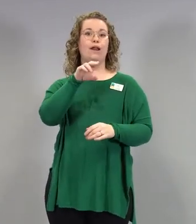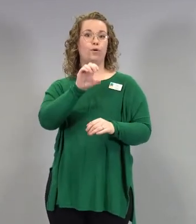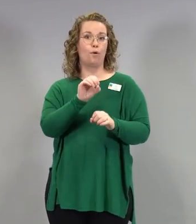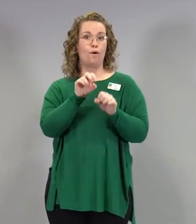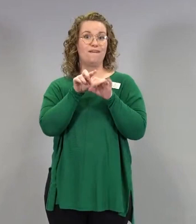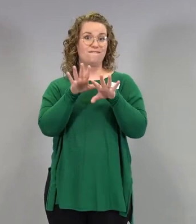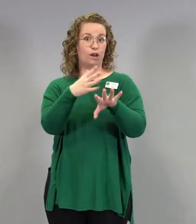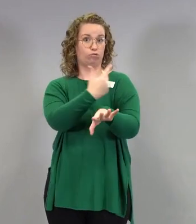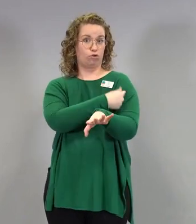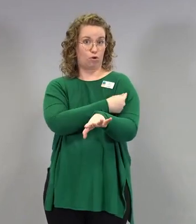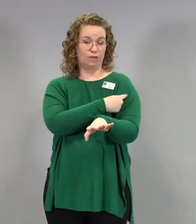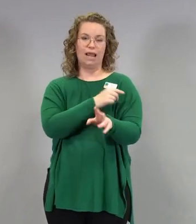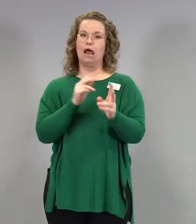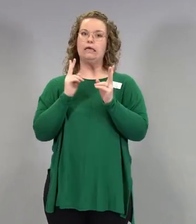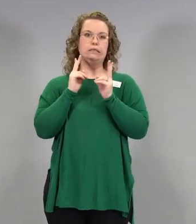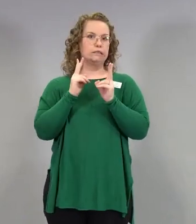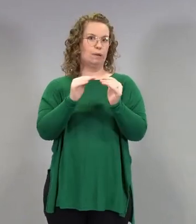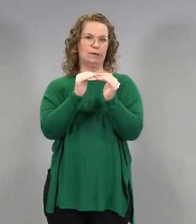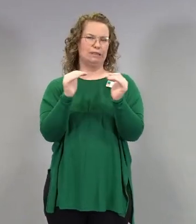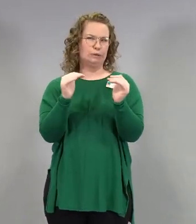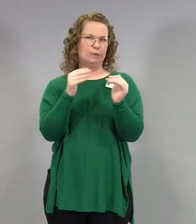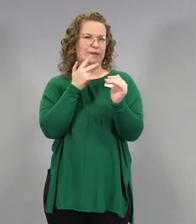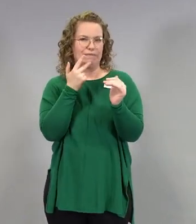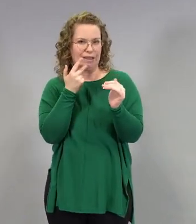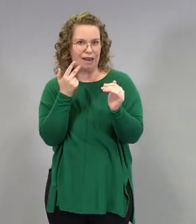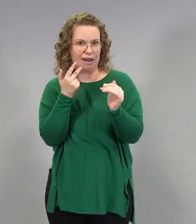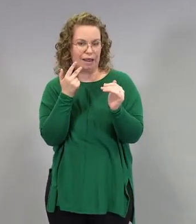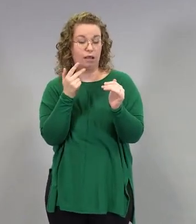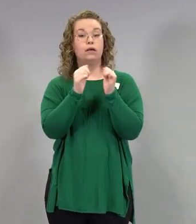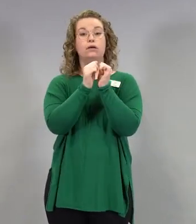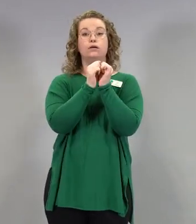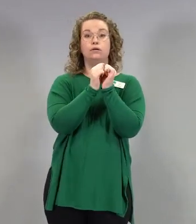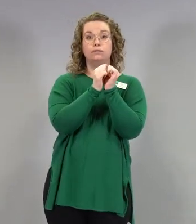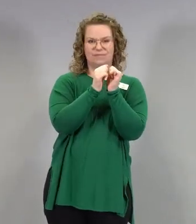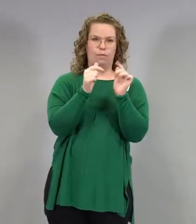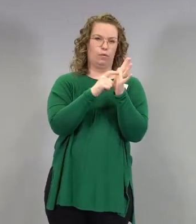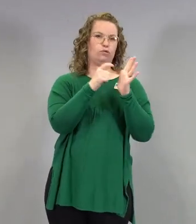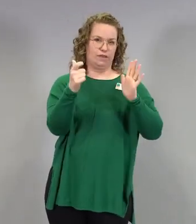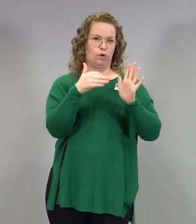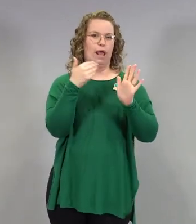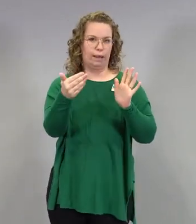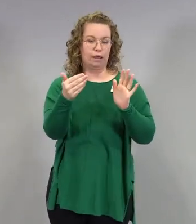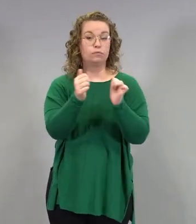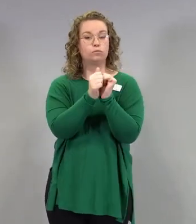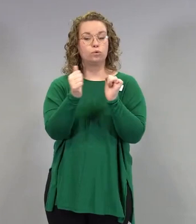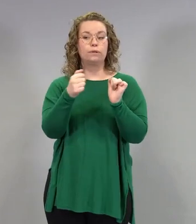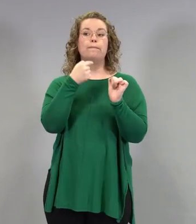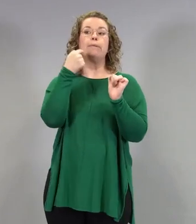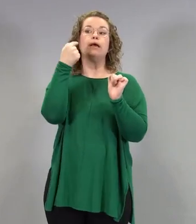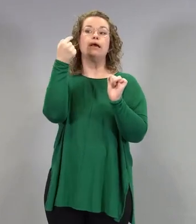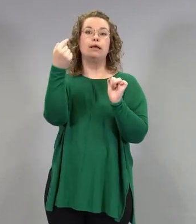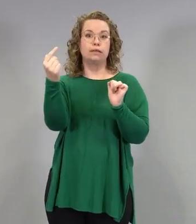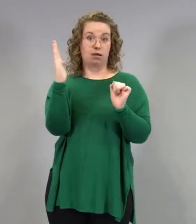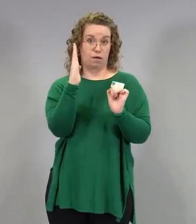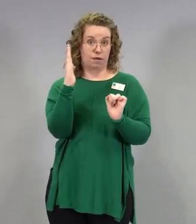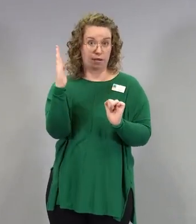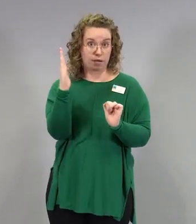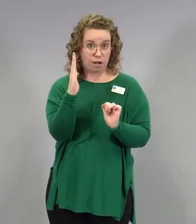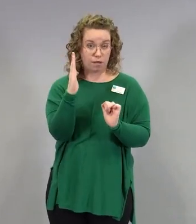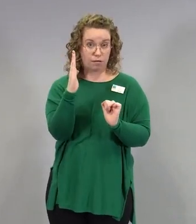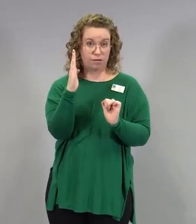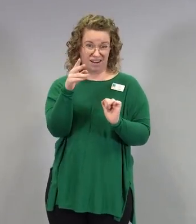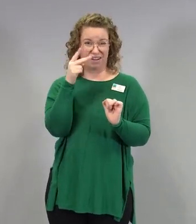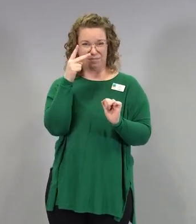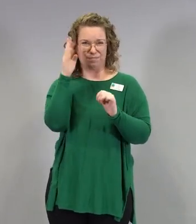katsotaan pitkässä juoksussa näitä asioita, miten se suoja syntyy ja kuinka se suoja kestää, mikä oli myös